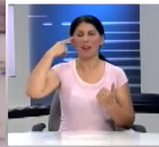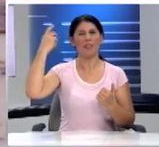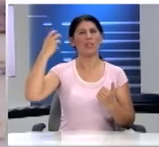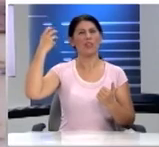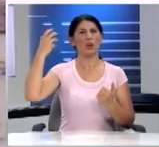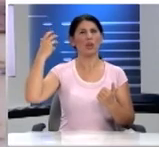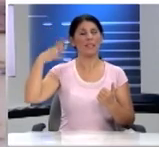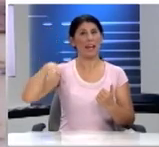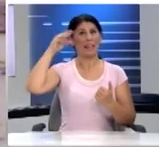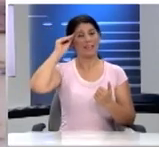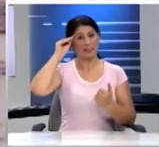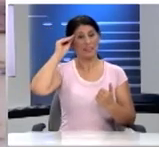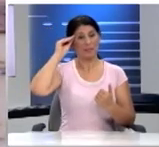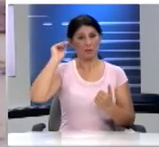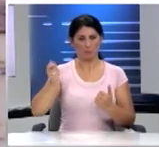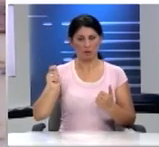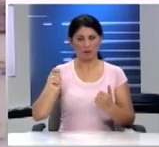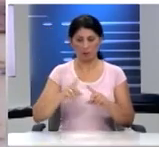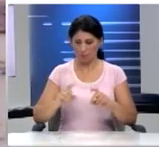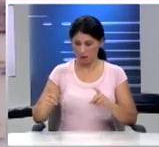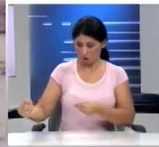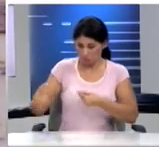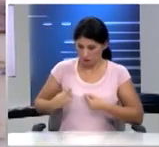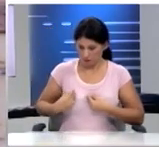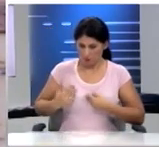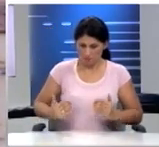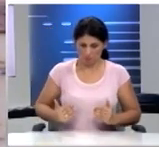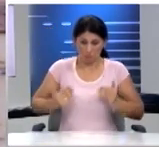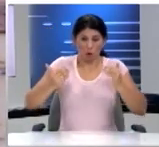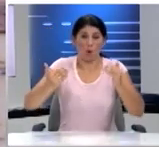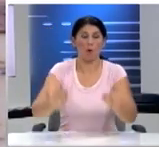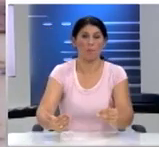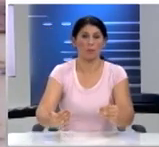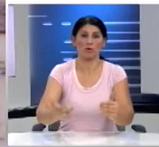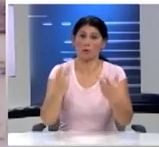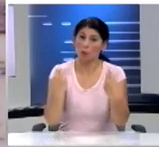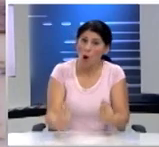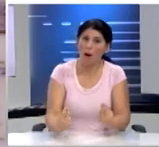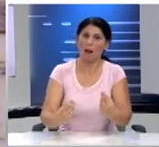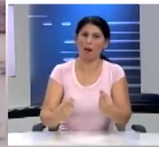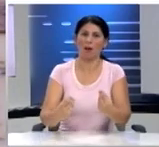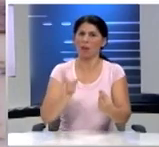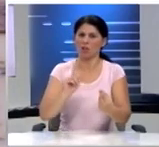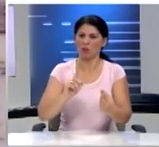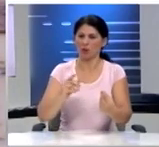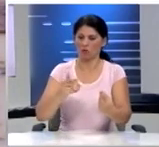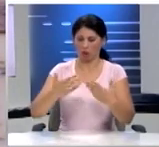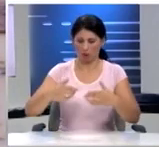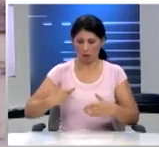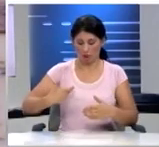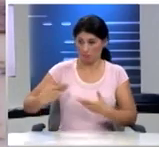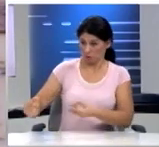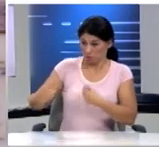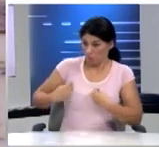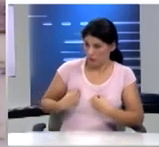παρά να πάμε τα πράγματα παραπέρα καλύτερα βελτιώνοντάς τα και όχι να κυρώνει ο ένας το